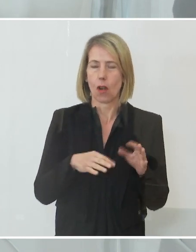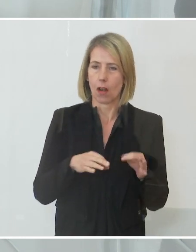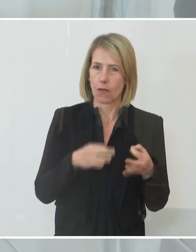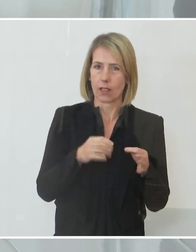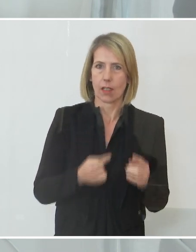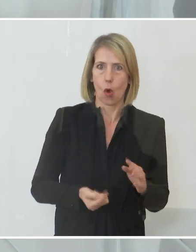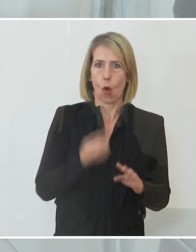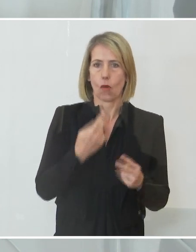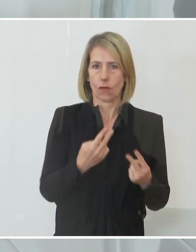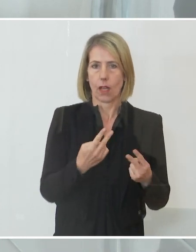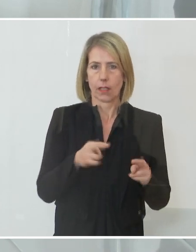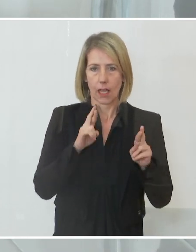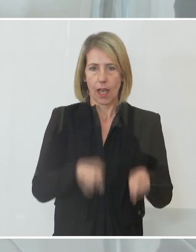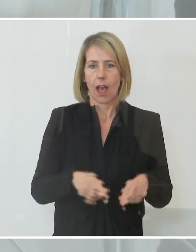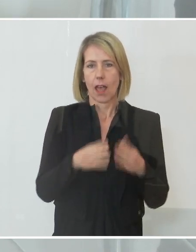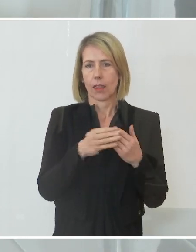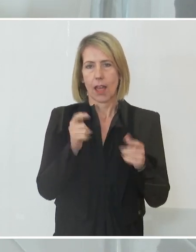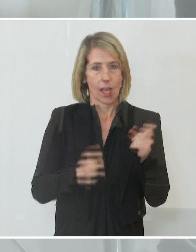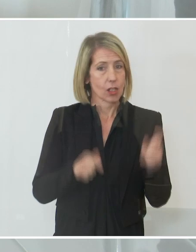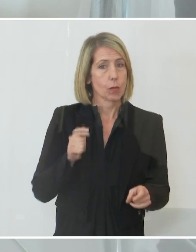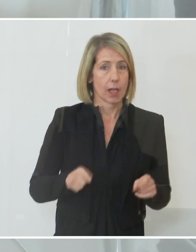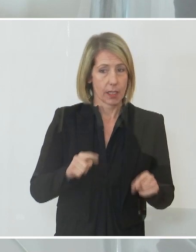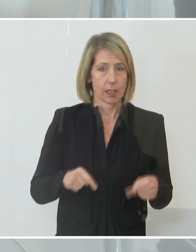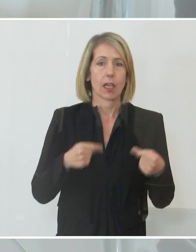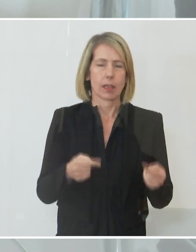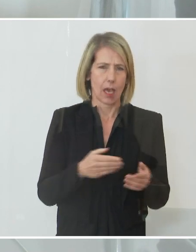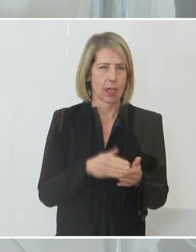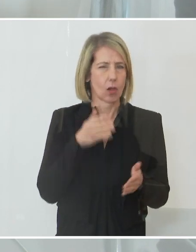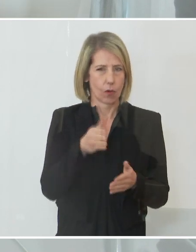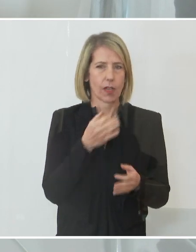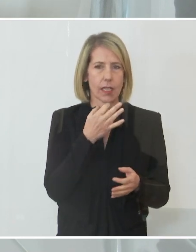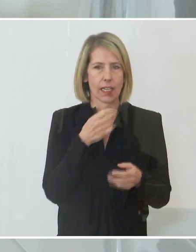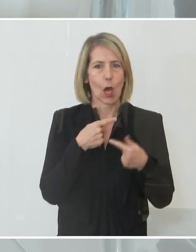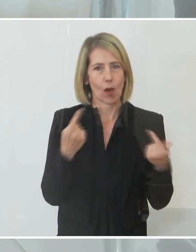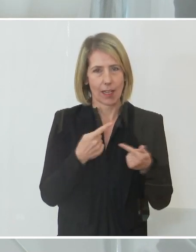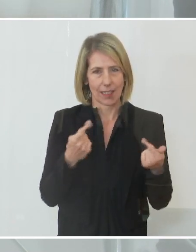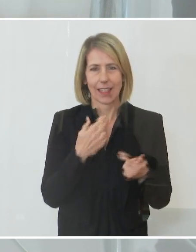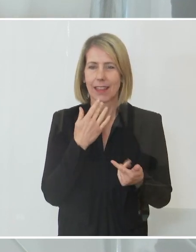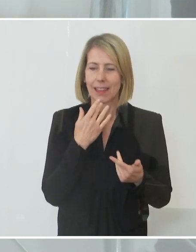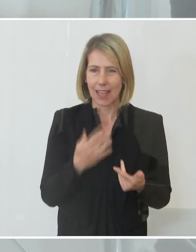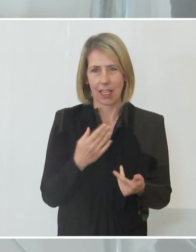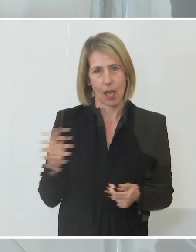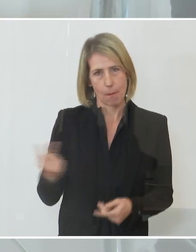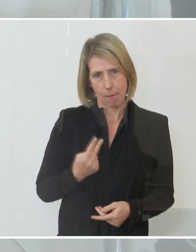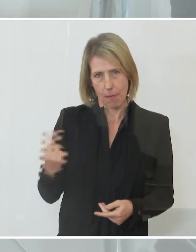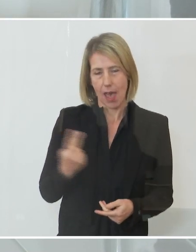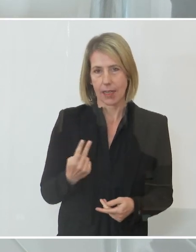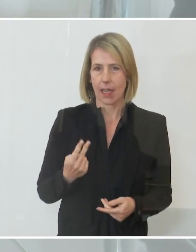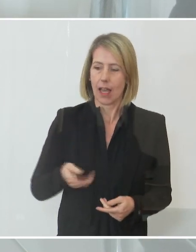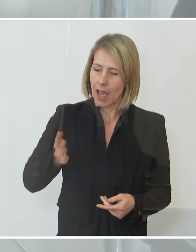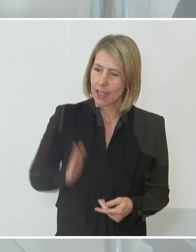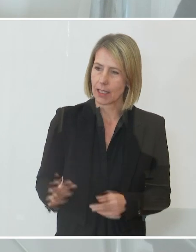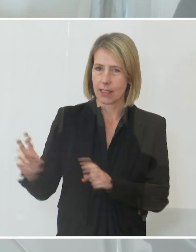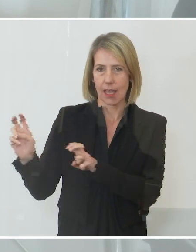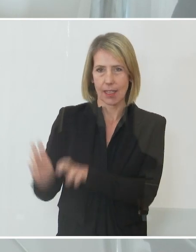hochwertigen Rat von Expertinnen und Experten, auf die ich auch noch später eingehen werde. Danke an euch beide. Es ist gut, euch an der Seite